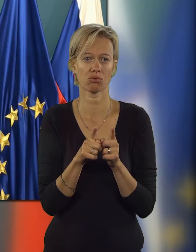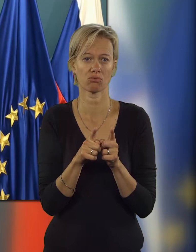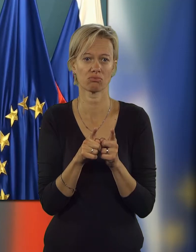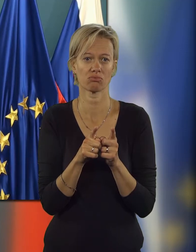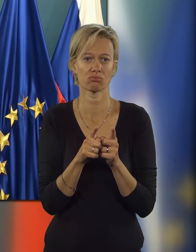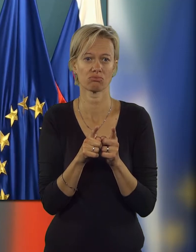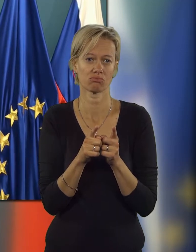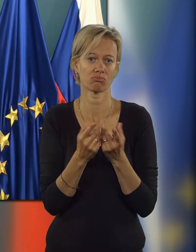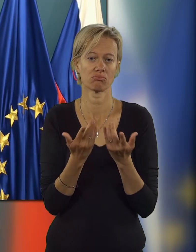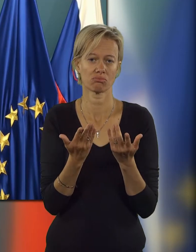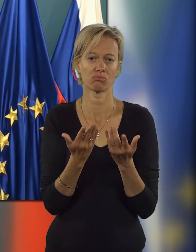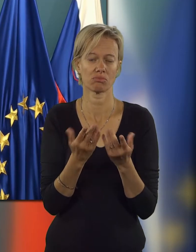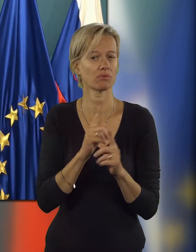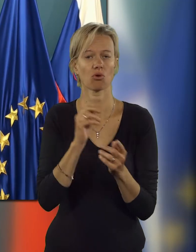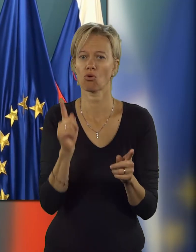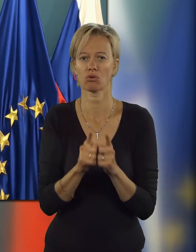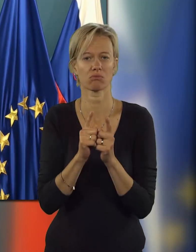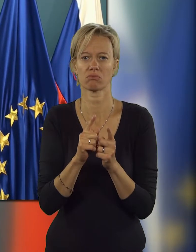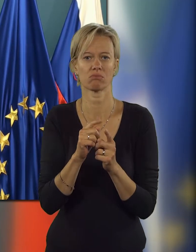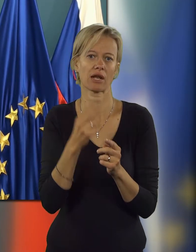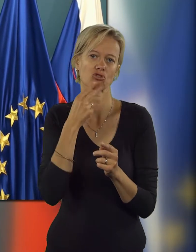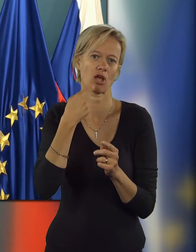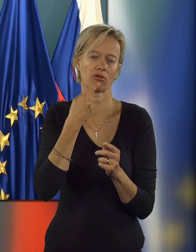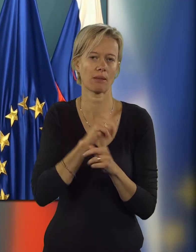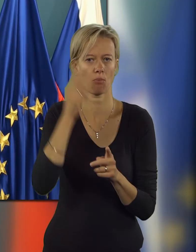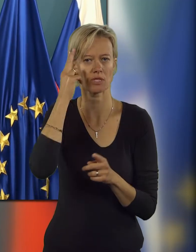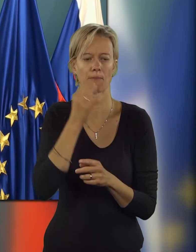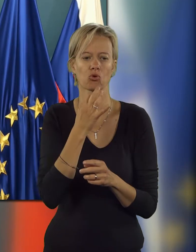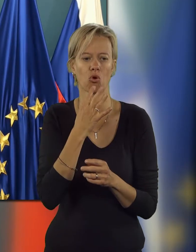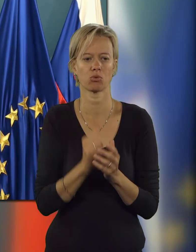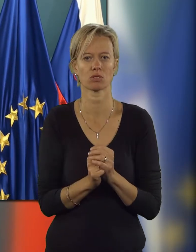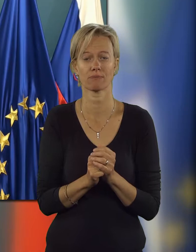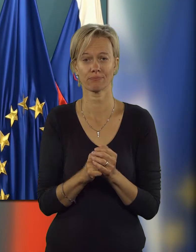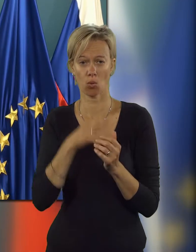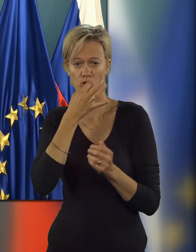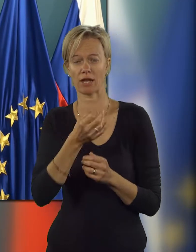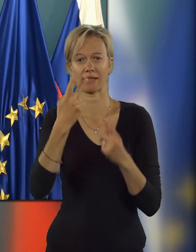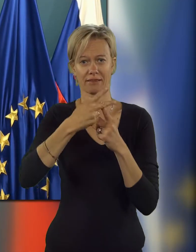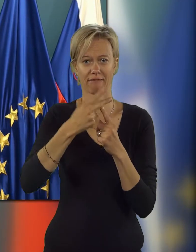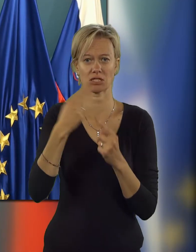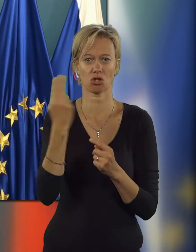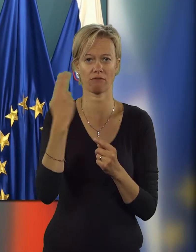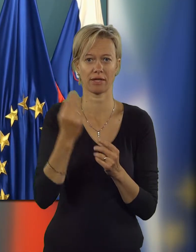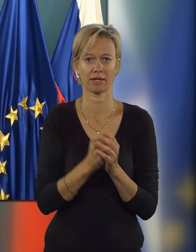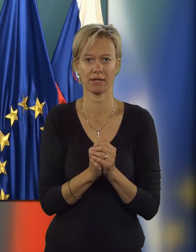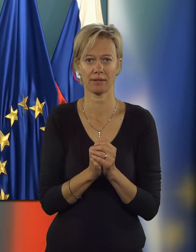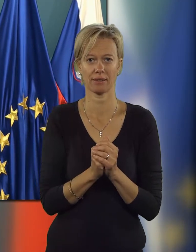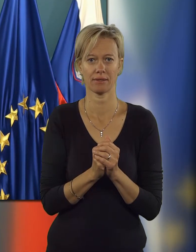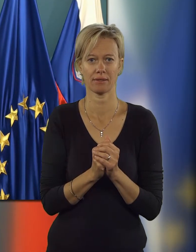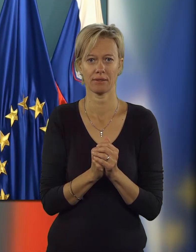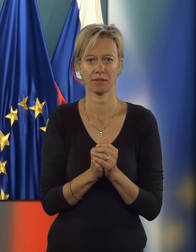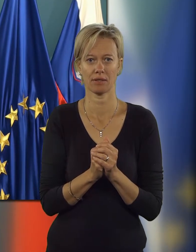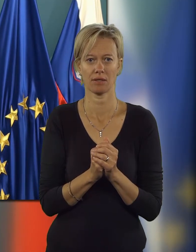kanal. Ampak, kot rečeno, ne poznam podrobnosti. Vprašanje še TV Slovenija. Upam, da je to kratres.